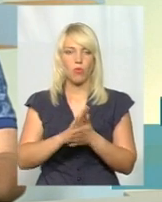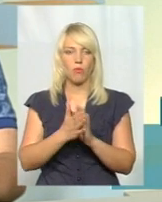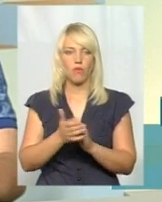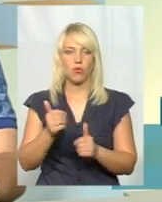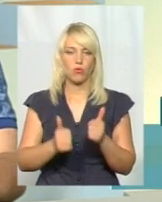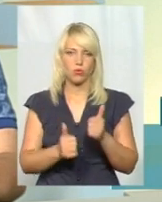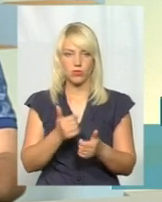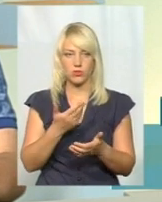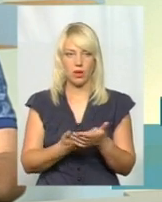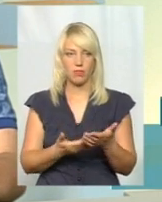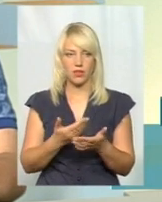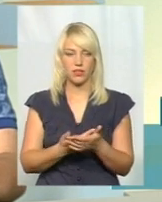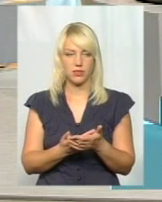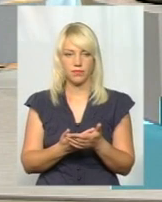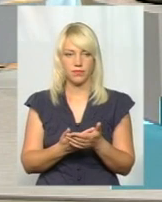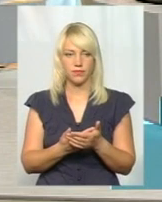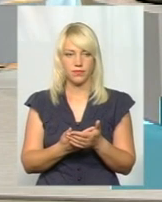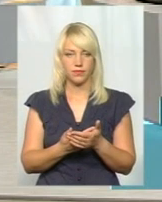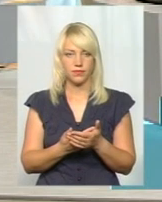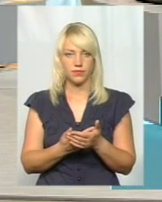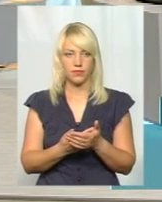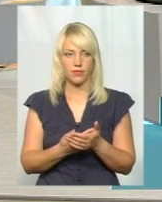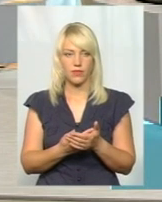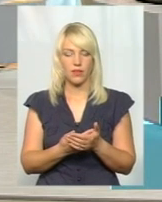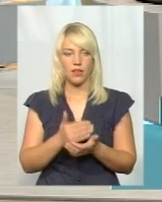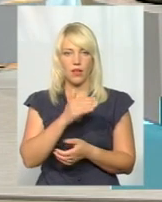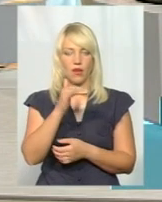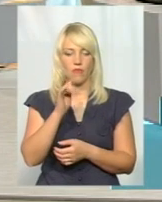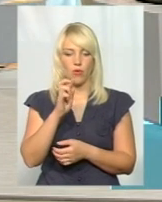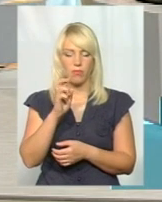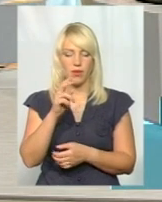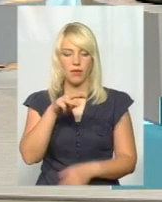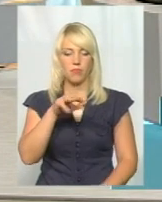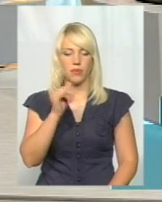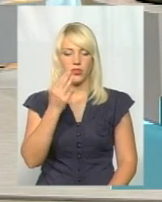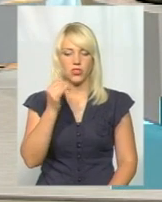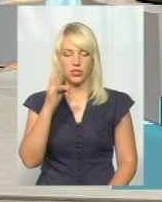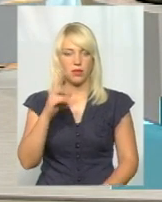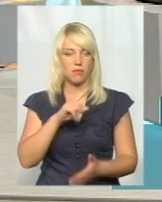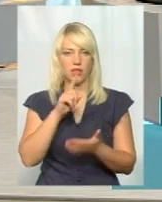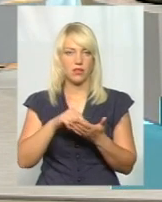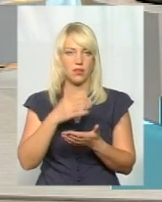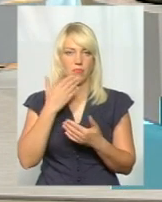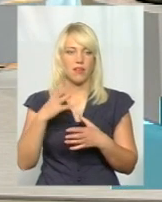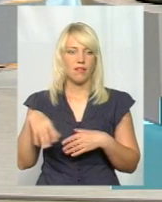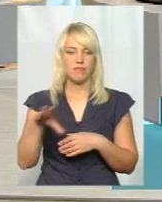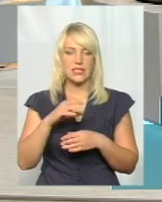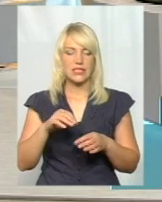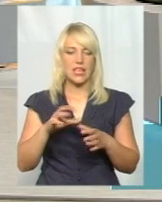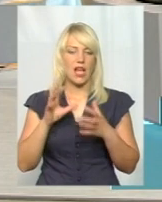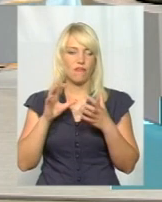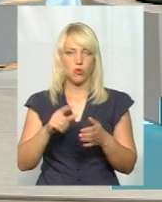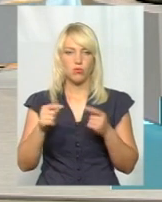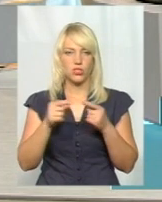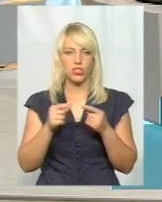Наприклад, до ФОП Мішан питань немає. Всі автобуси ходять чітко по